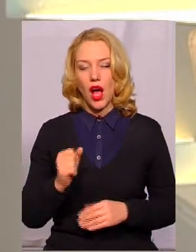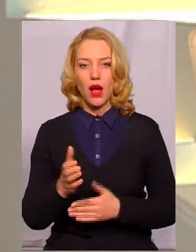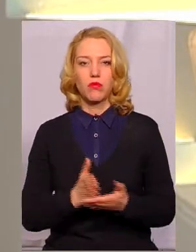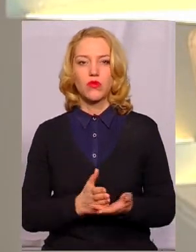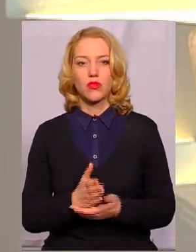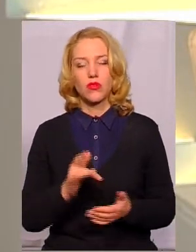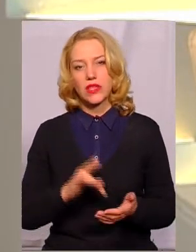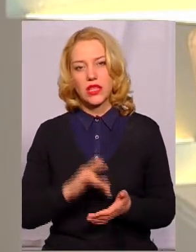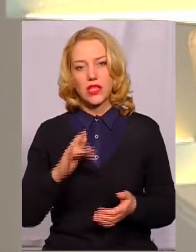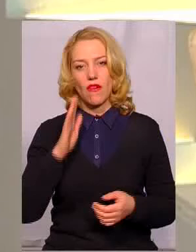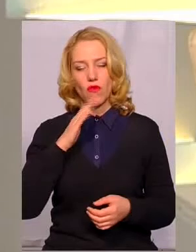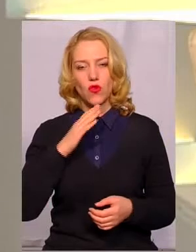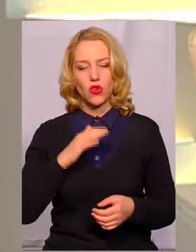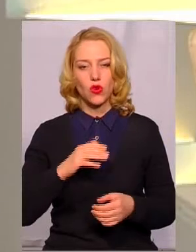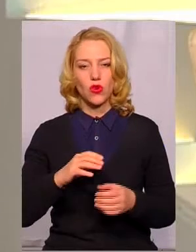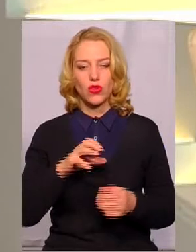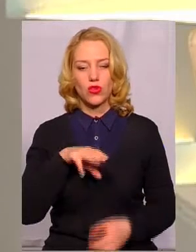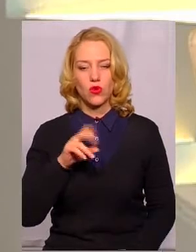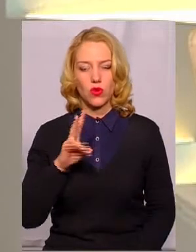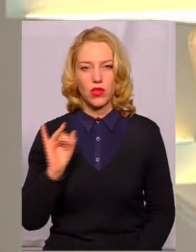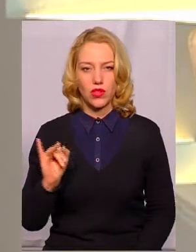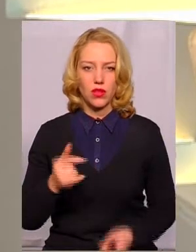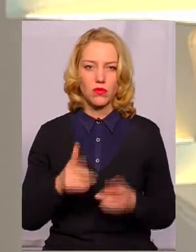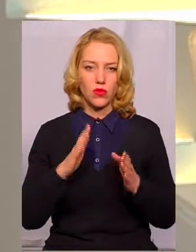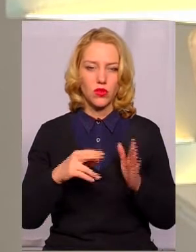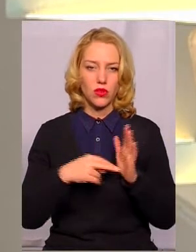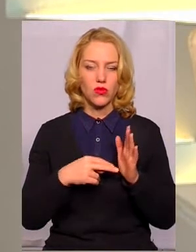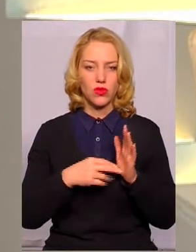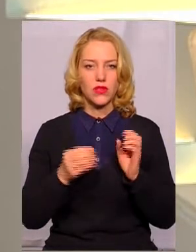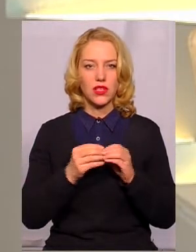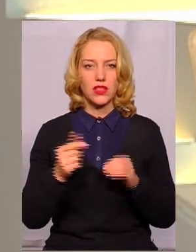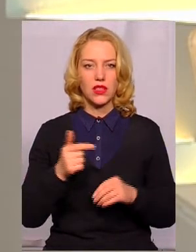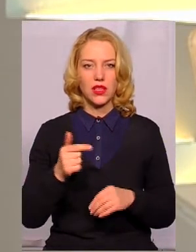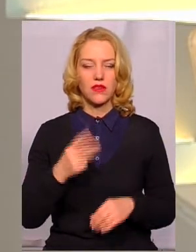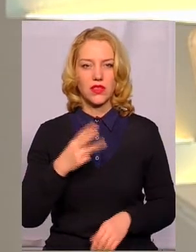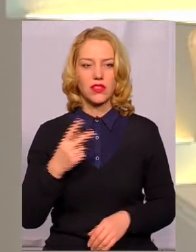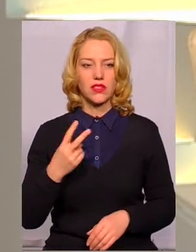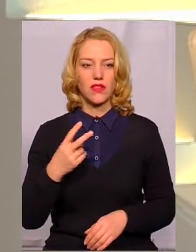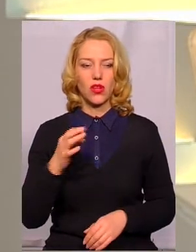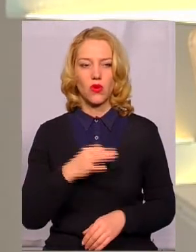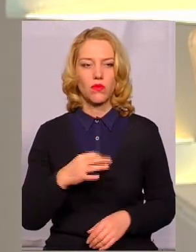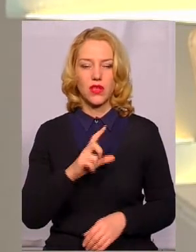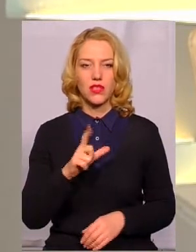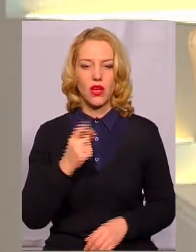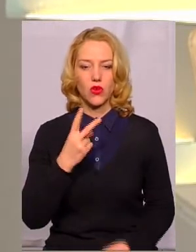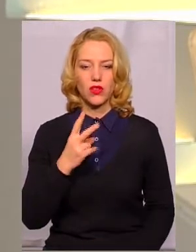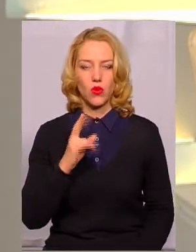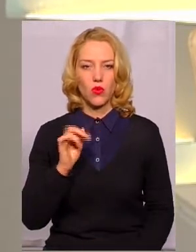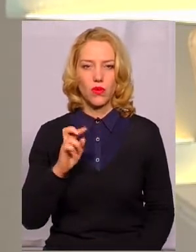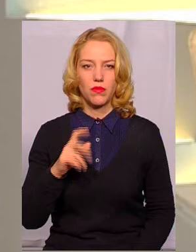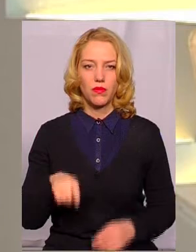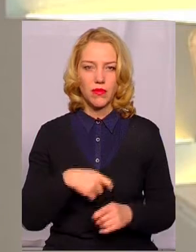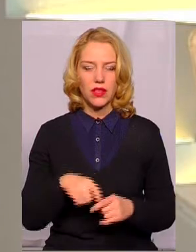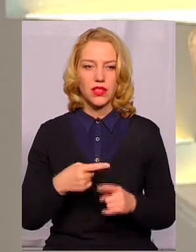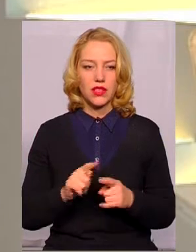централізованого водовідведення коштуватиме 10 гривень 32 копійки за кубічний метр,